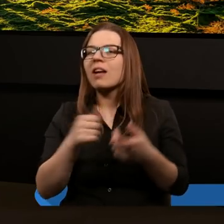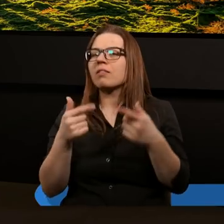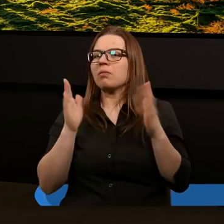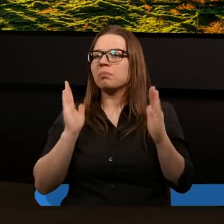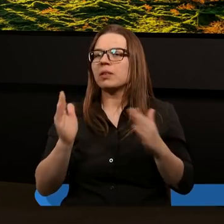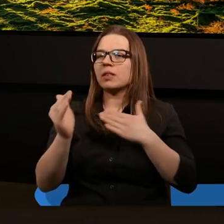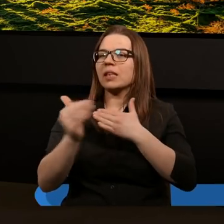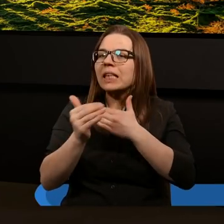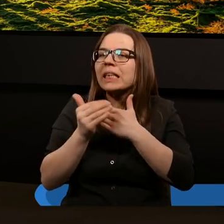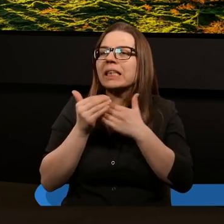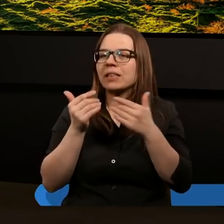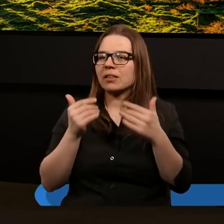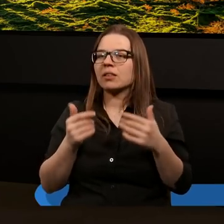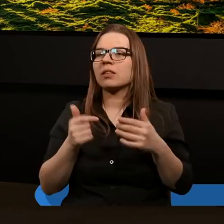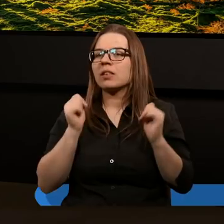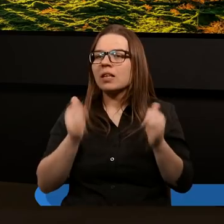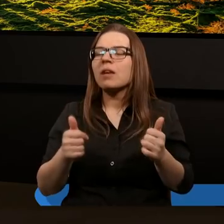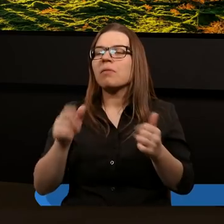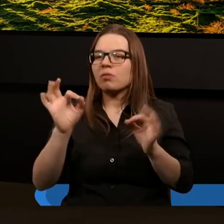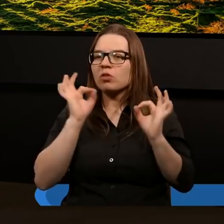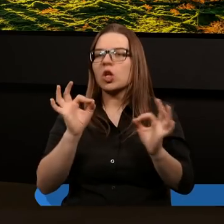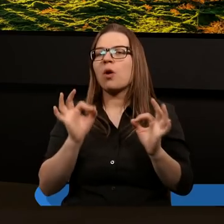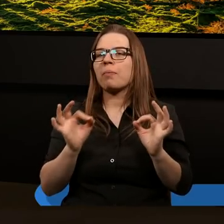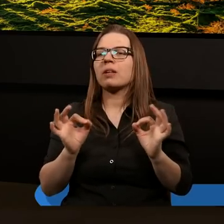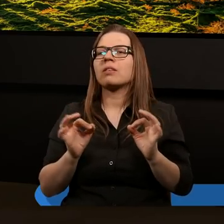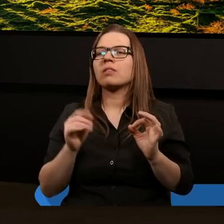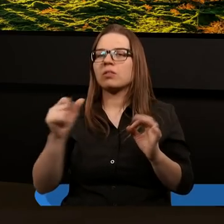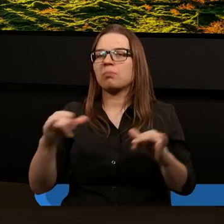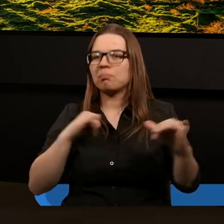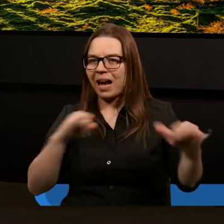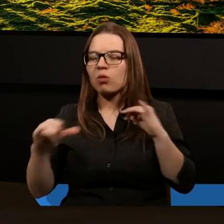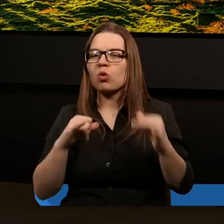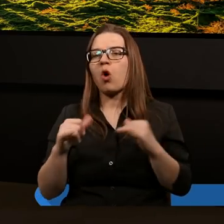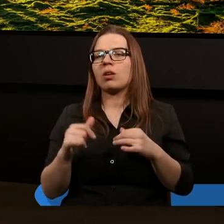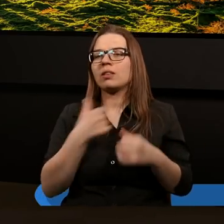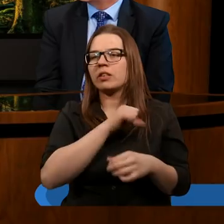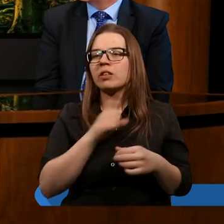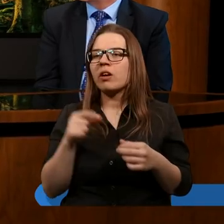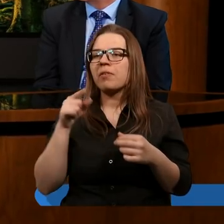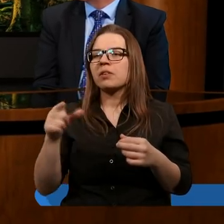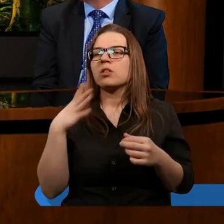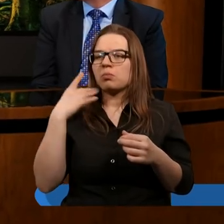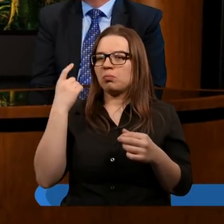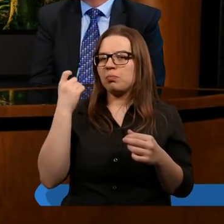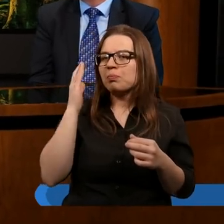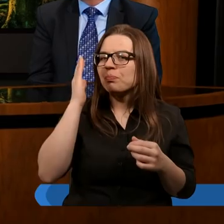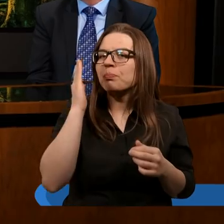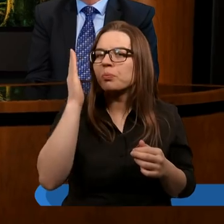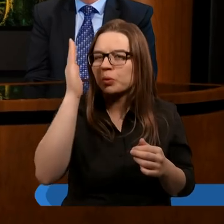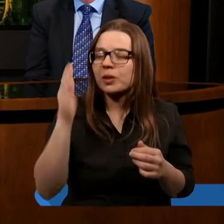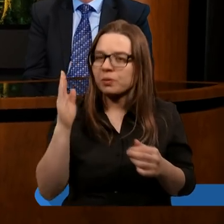stało się w poedekcie mediolańskim religią panującą. No, to było trochę później.